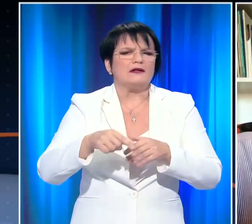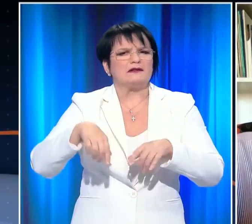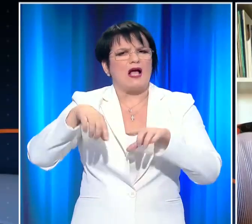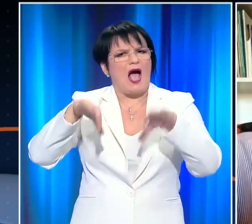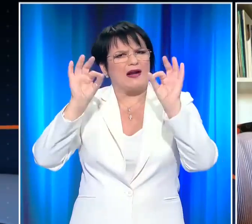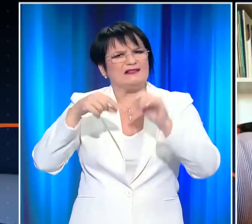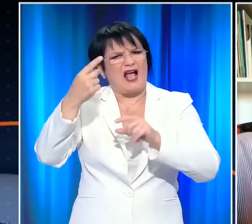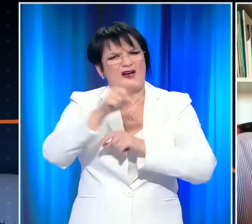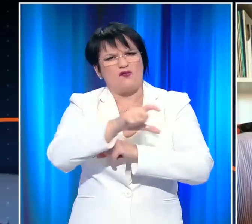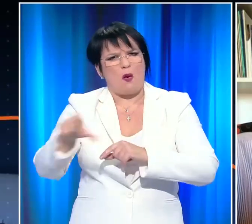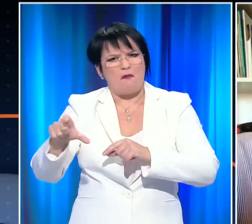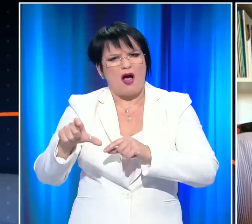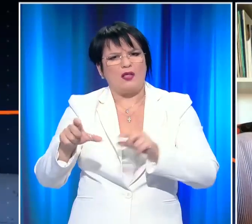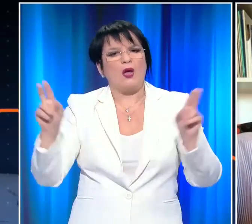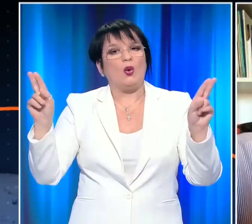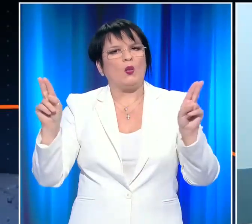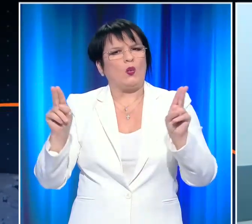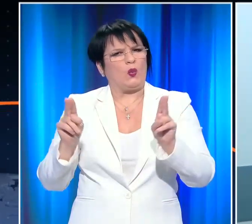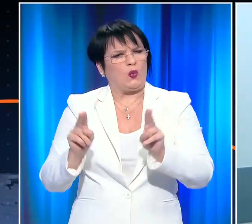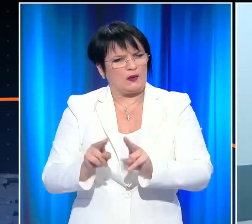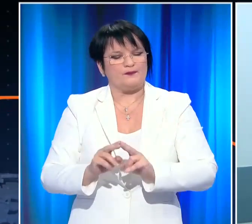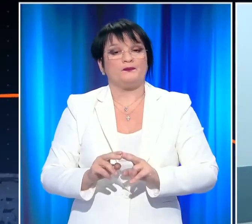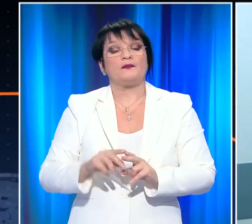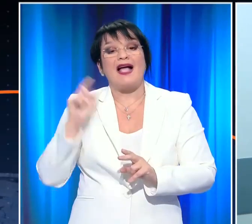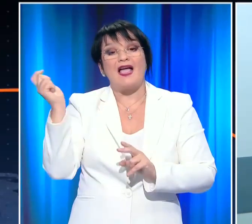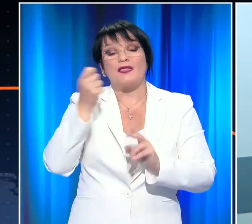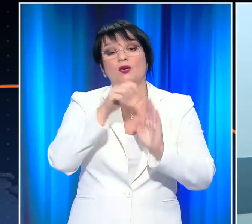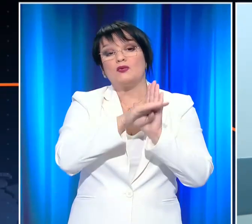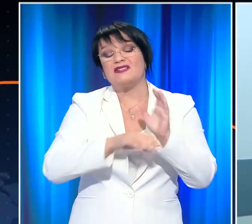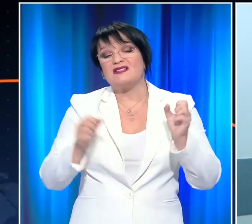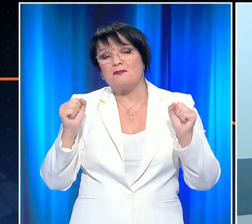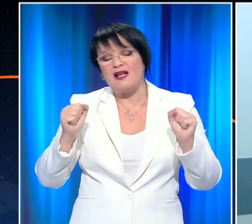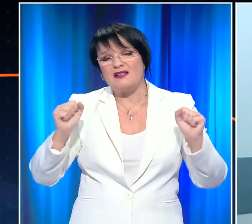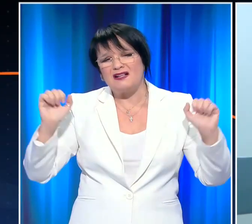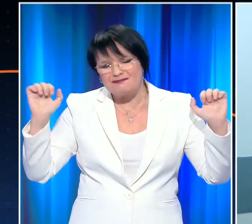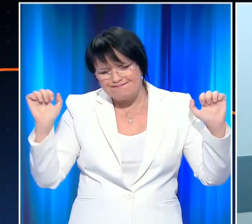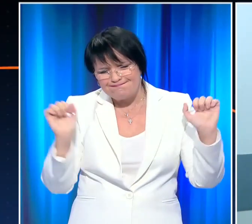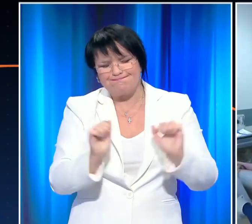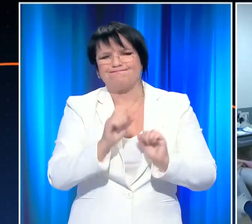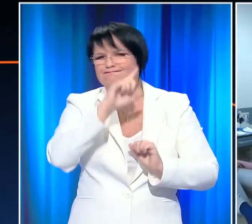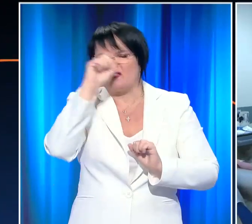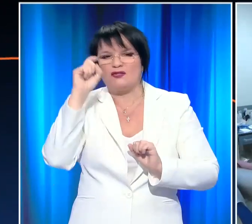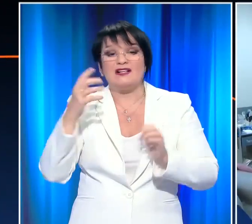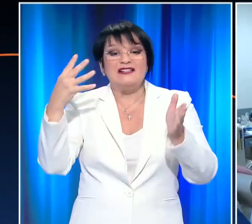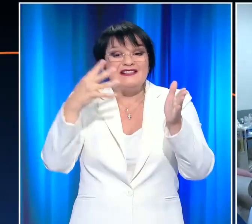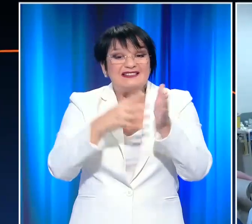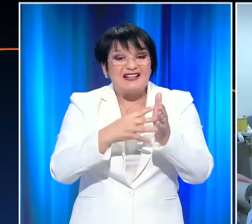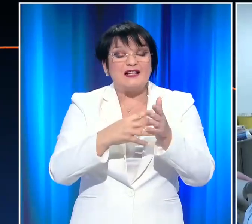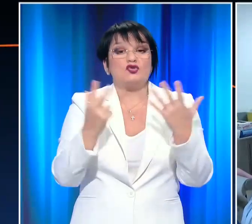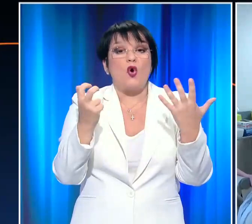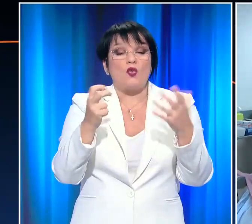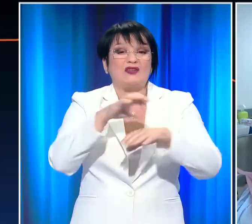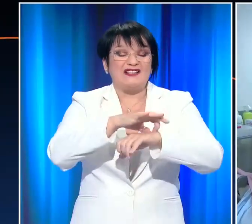ερχόμενες εβδομάδες, να αρχίσουν να ελαττώνονται τα κρούσματα. Το Εθνικό Σύστημα Υγείας πιέζεται. Χθες το βράδυ 4.080